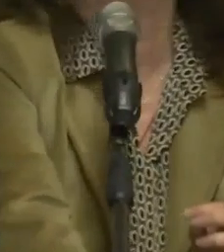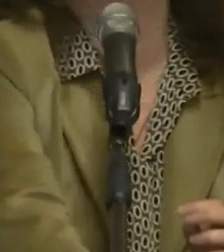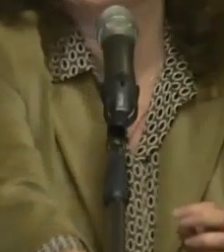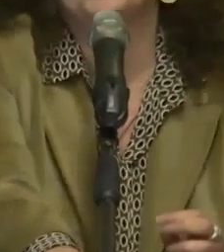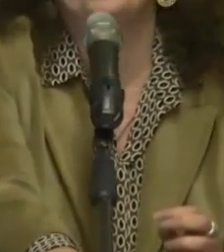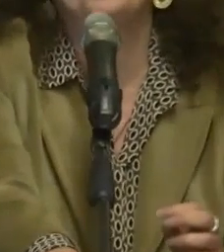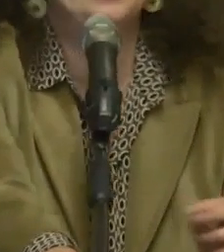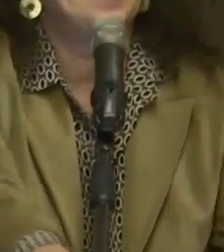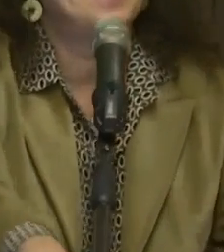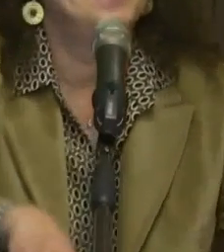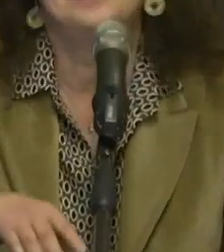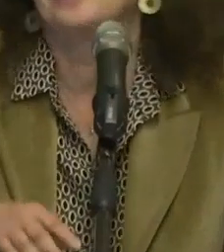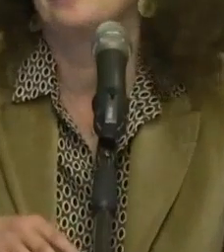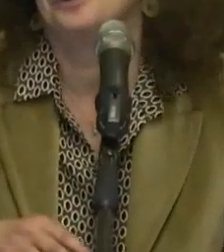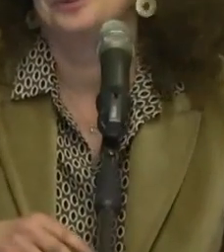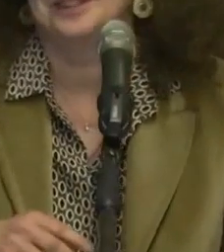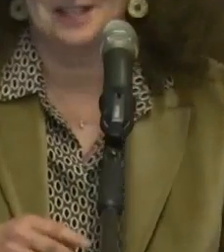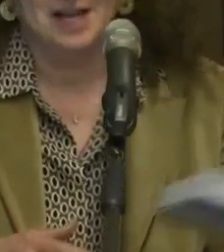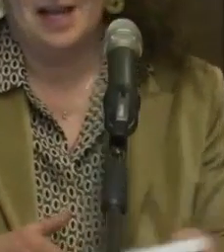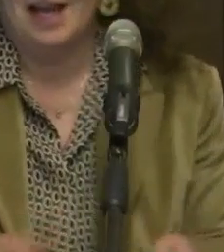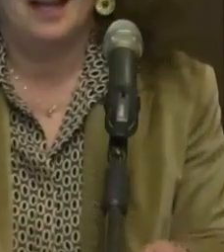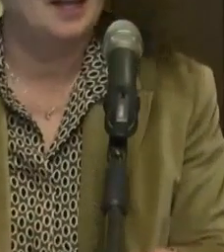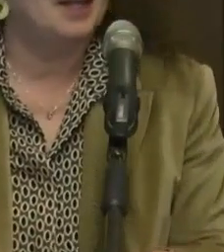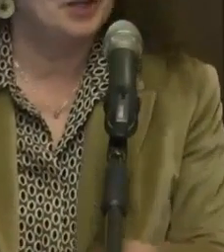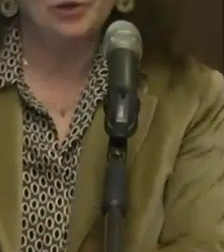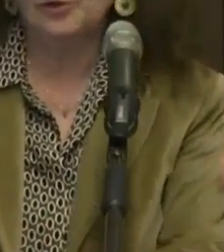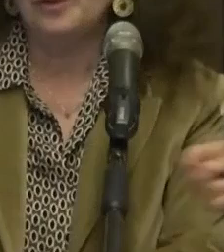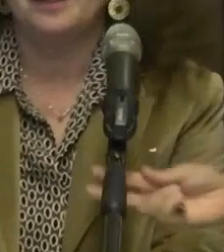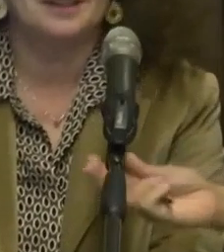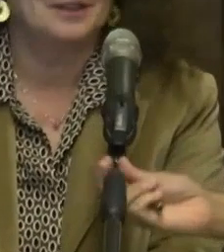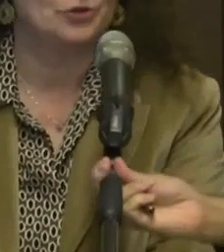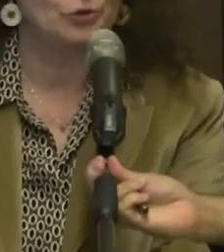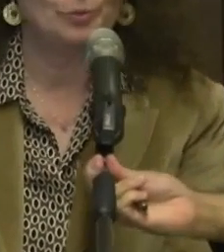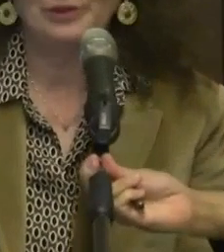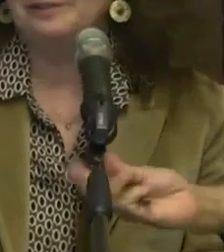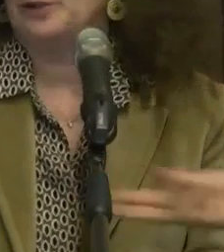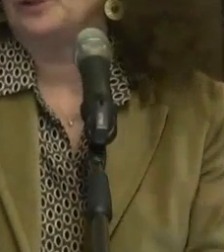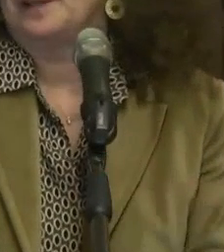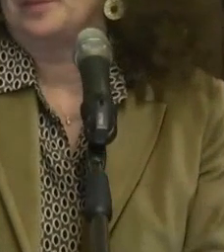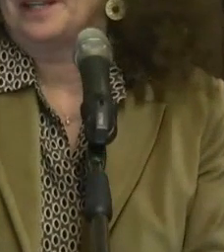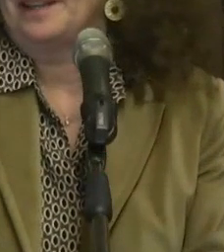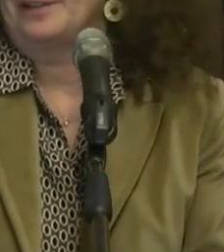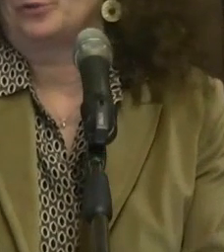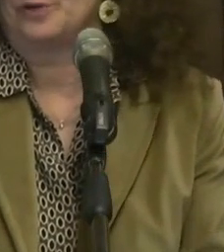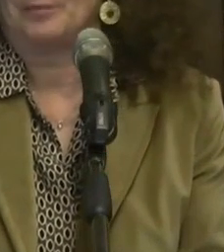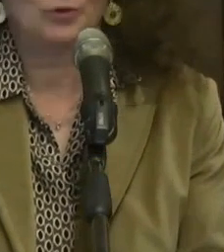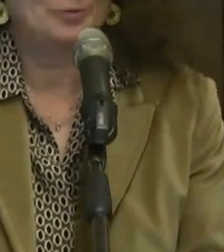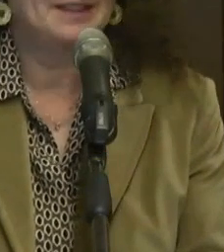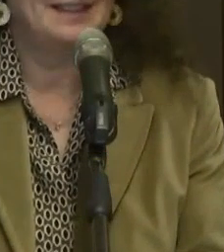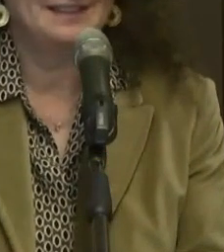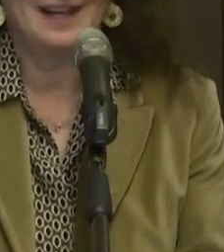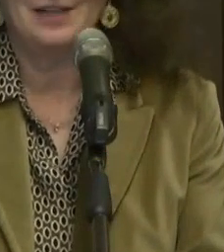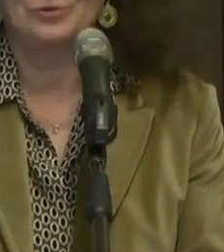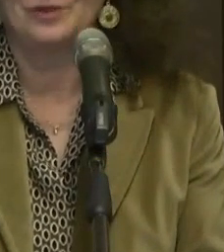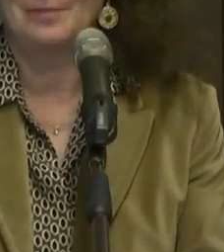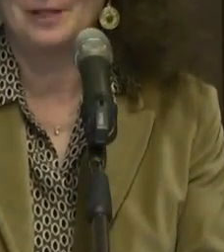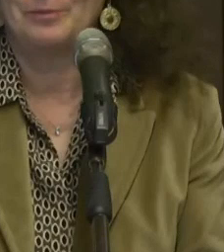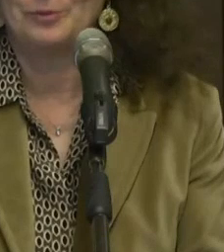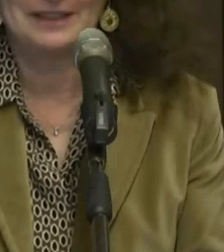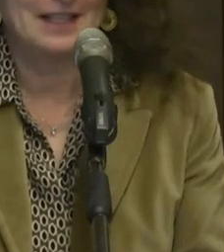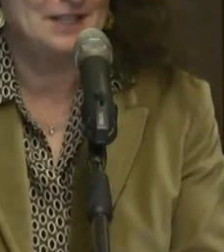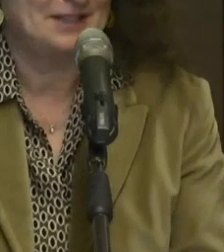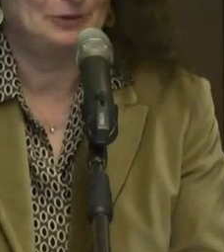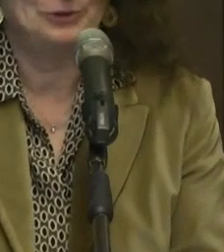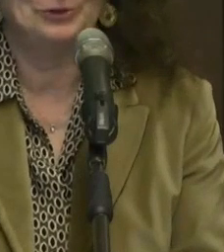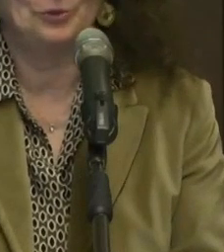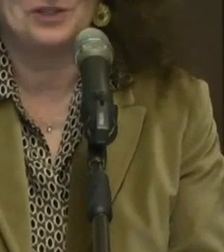Buongiorno a tutti, grazie di essere venuti. Io sono un po' in difficoltà perché sulla monumentalità, sugli alberi